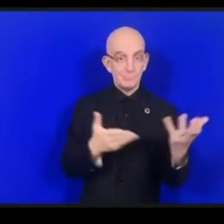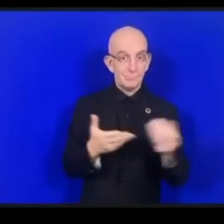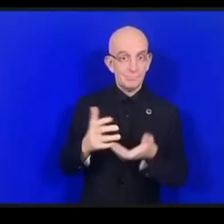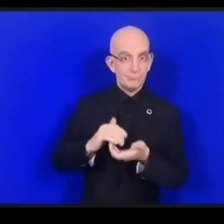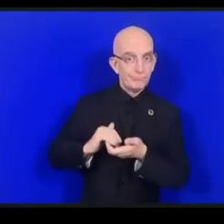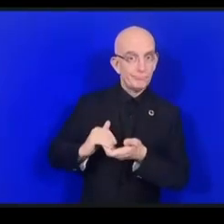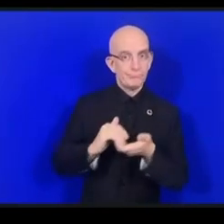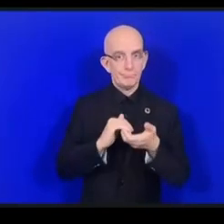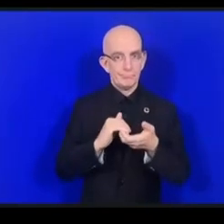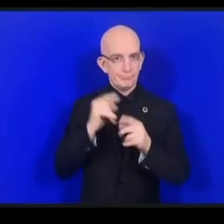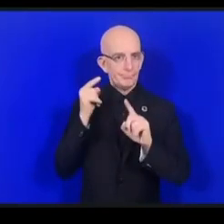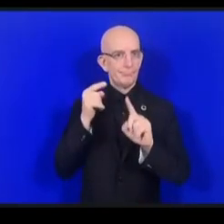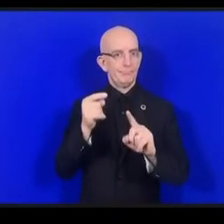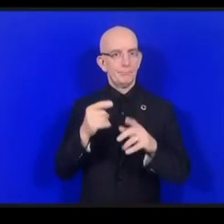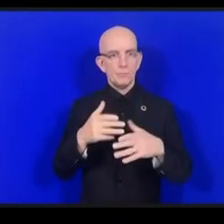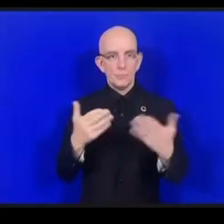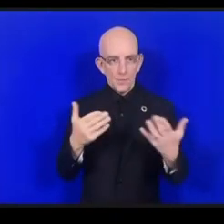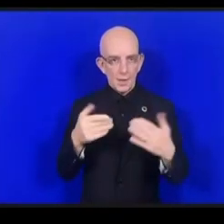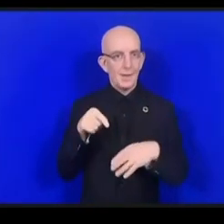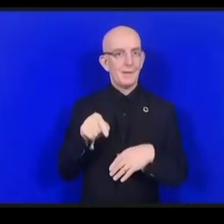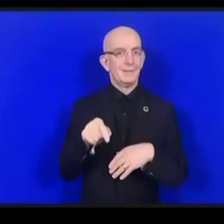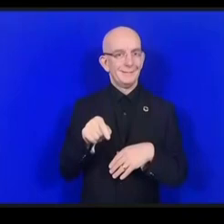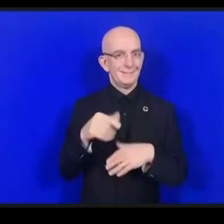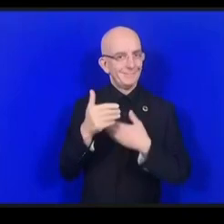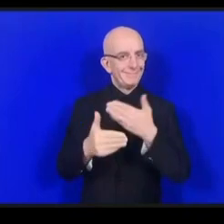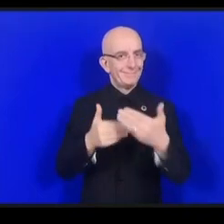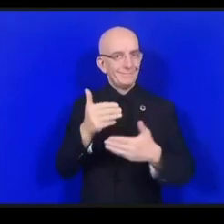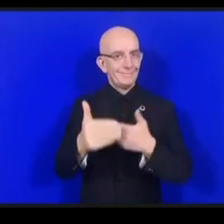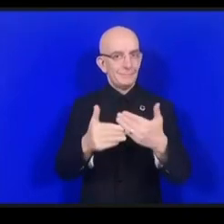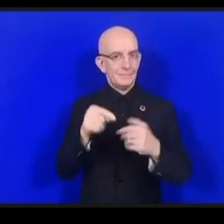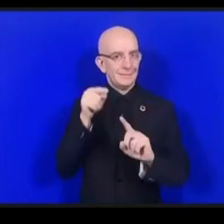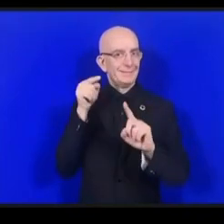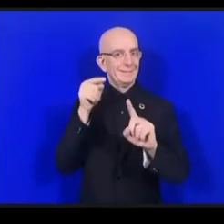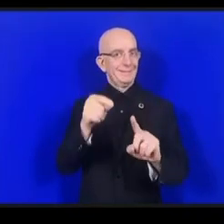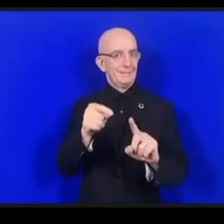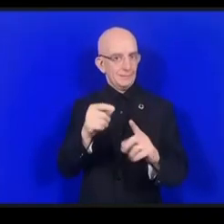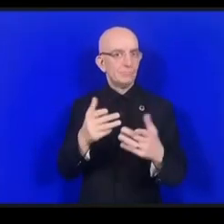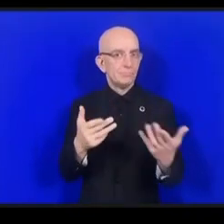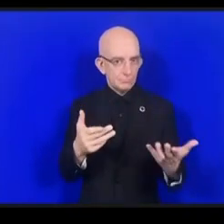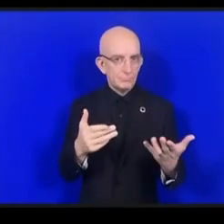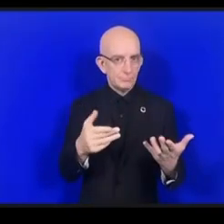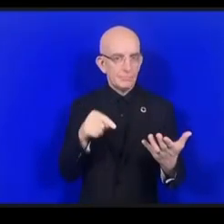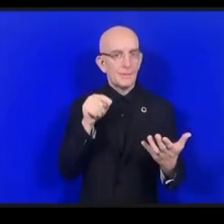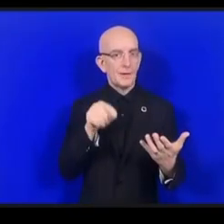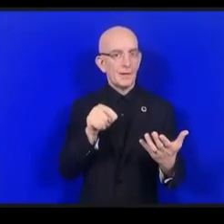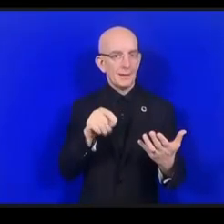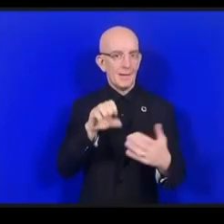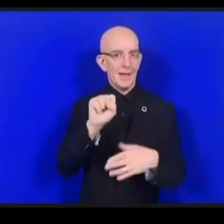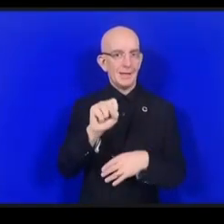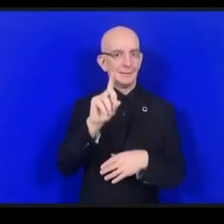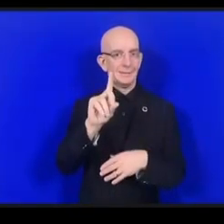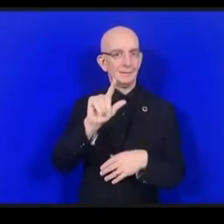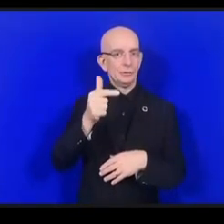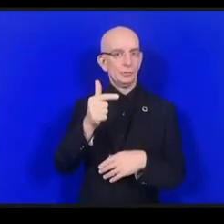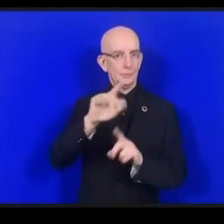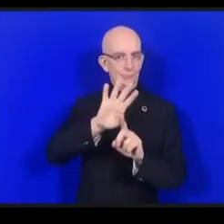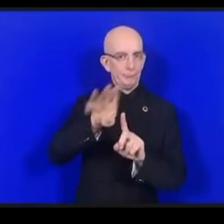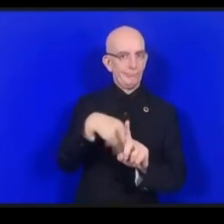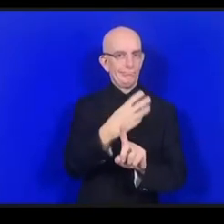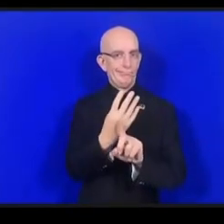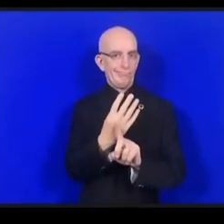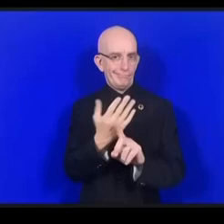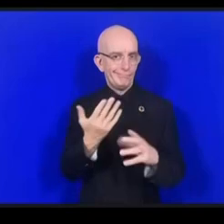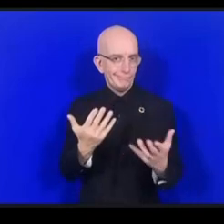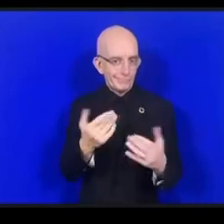تحقيقها وهذا موضوع جلسة هذا وفي تمرين جرد الحصيلة